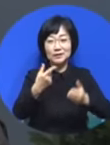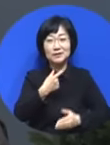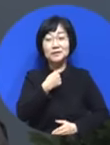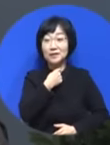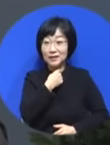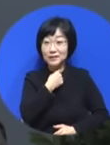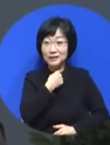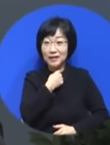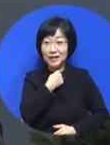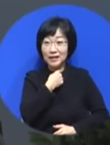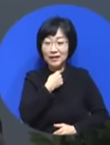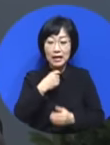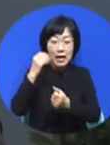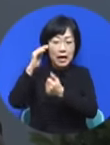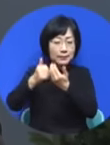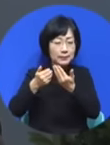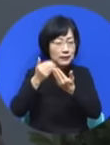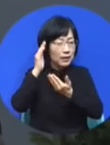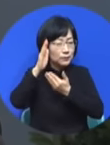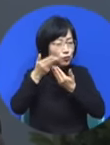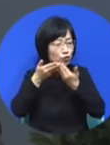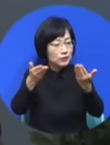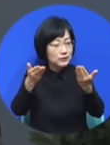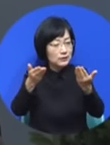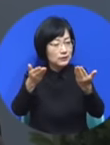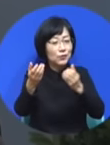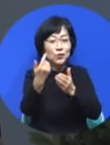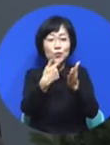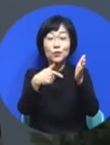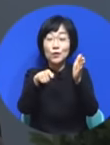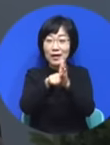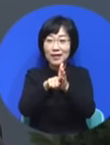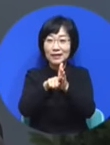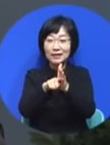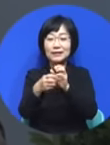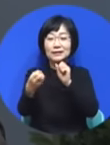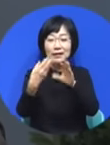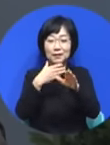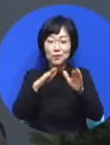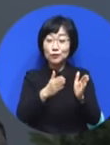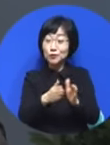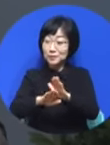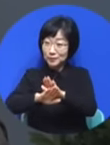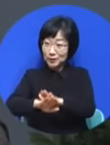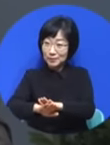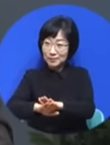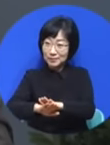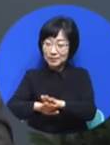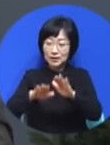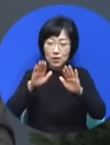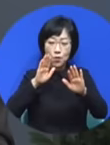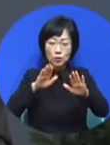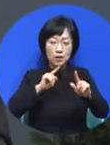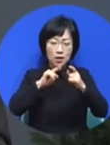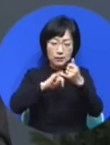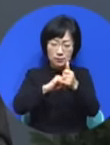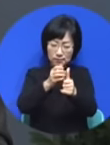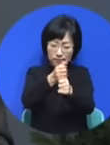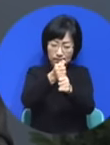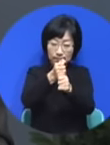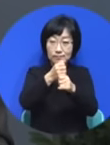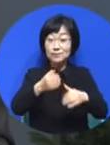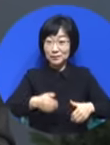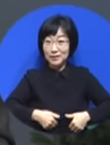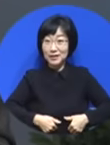그것이 예비되어 있습니다. 그 언약을 오늘 붙잡아야 돼요. 그 언약이